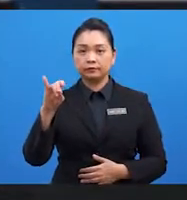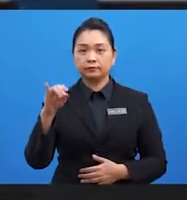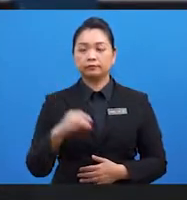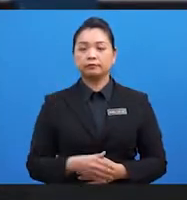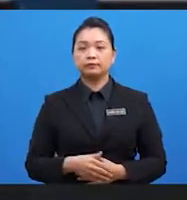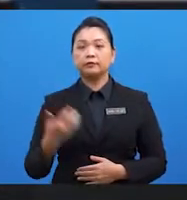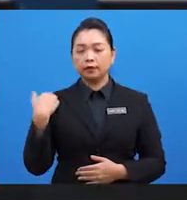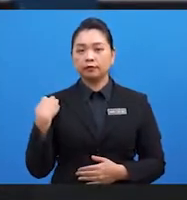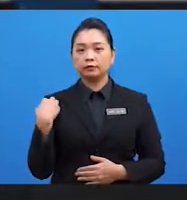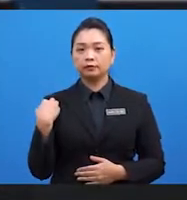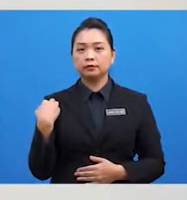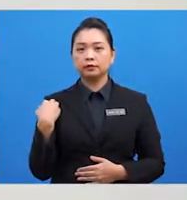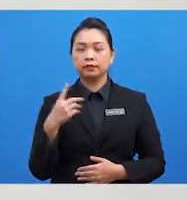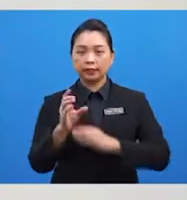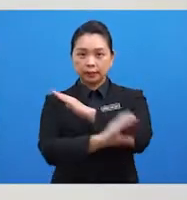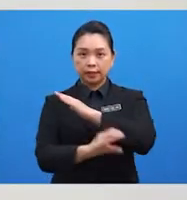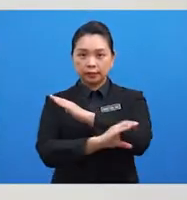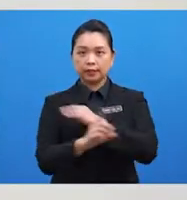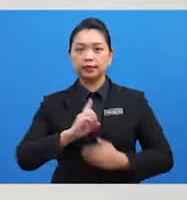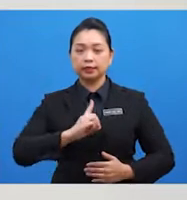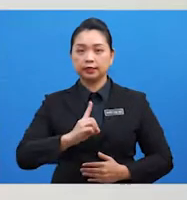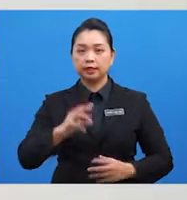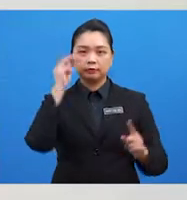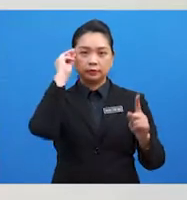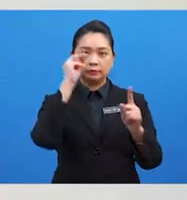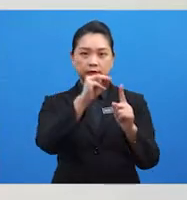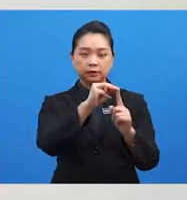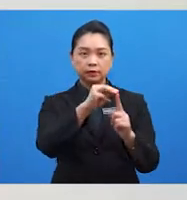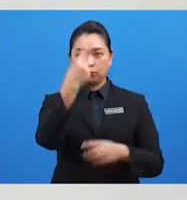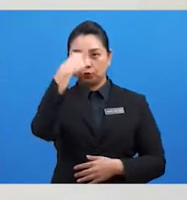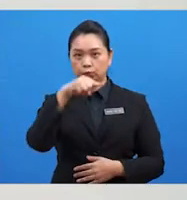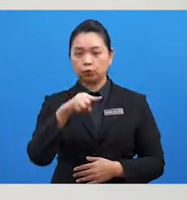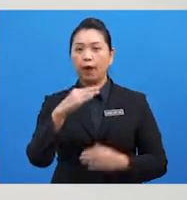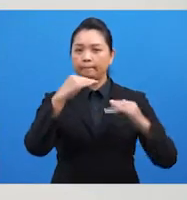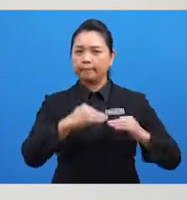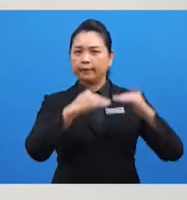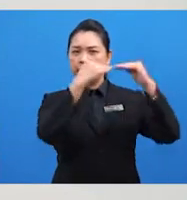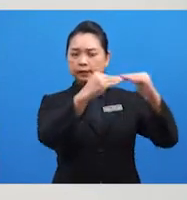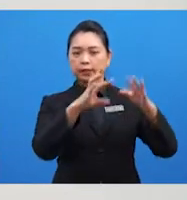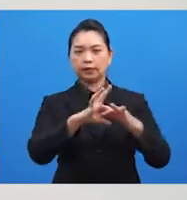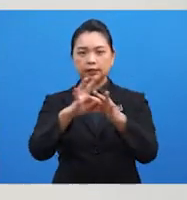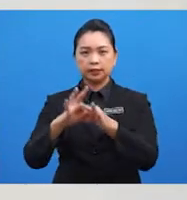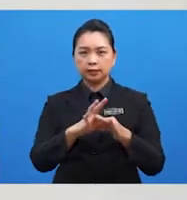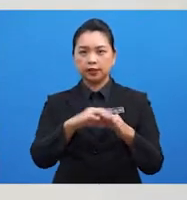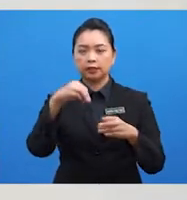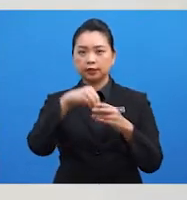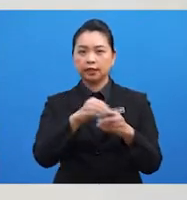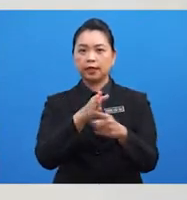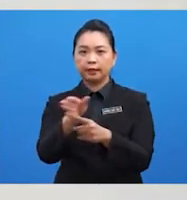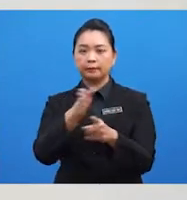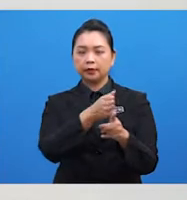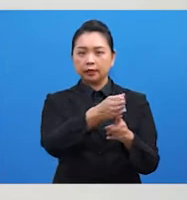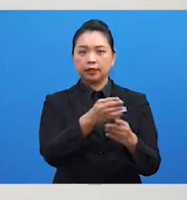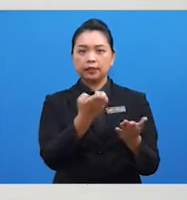buah negara Islam. Matlamat penubuhannya ialah untuk meningkatkan kerjasama dalam bidang